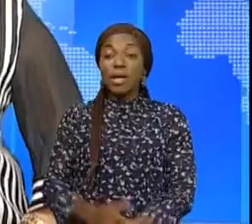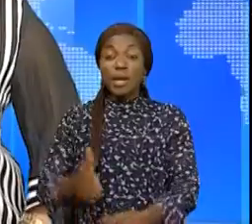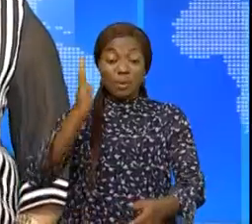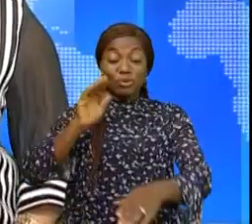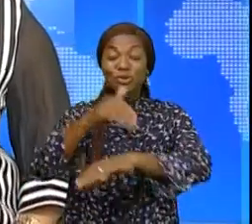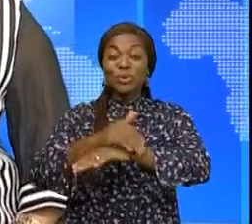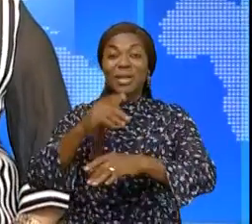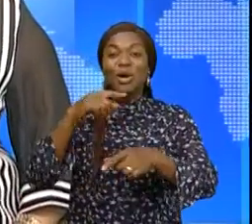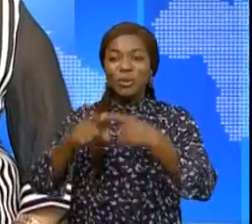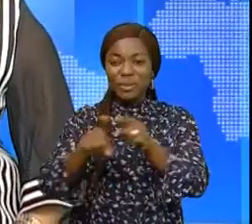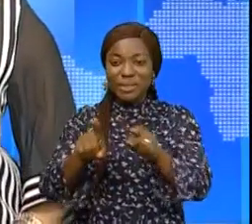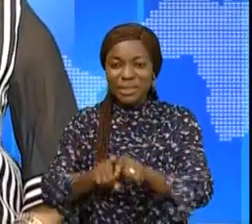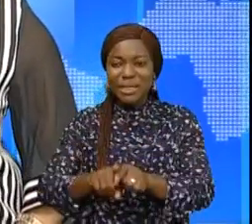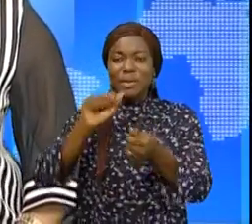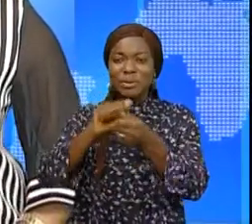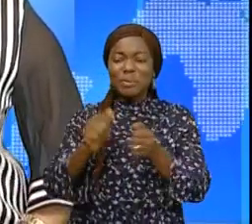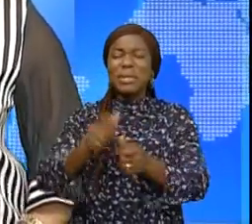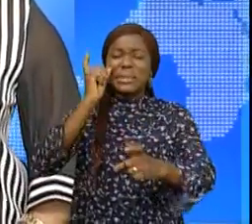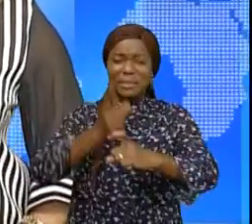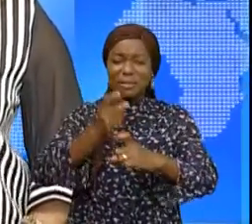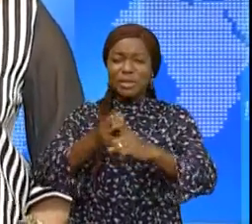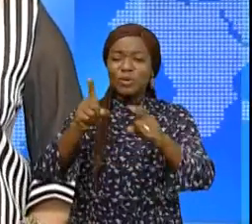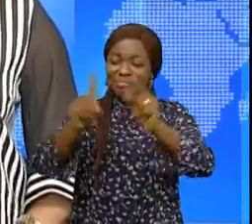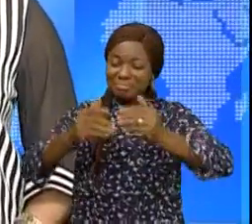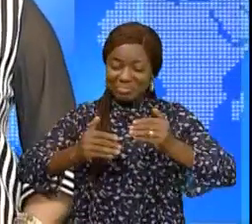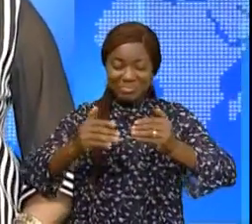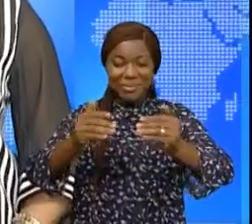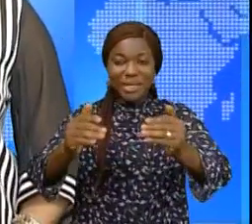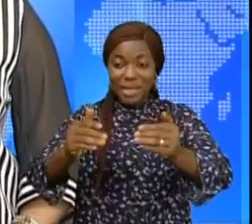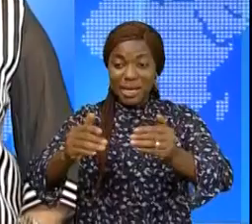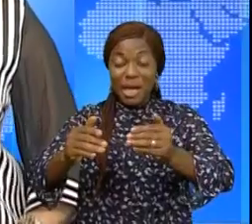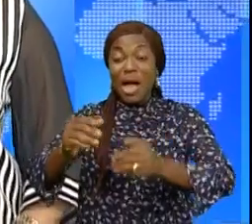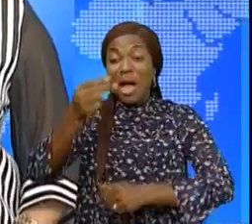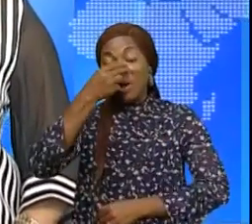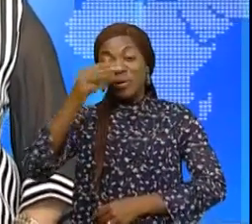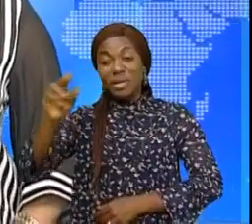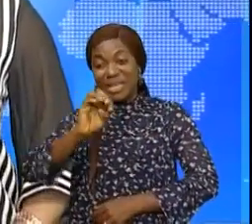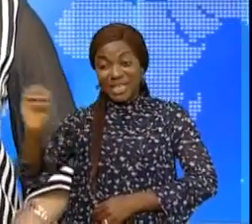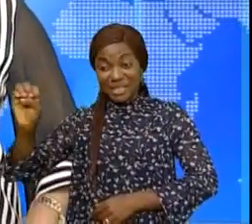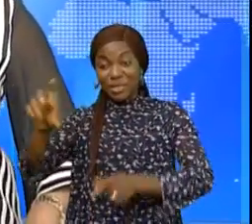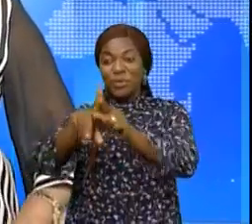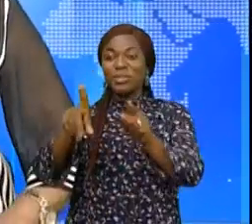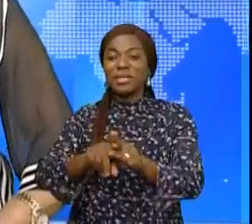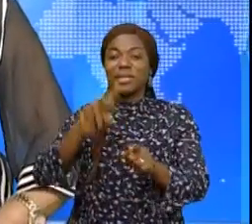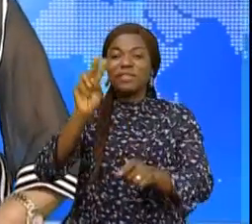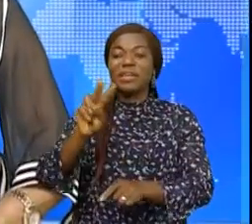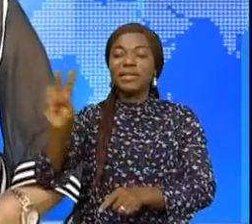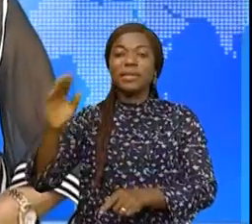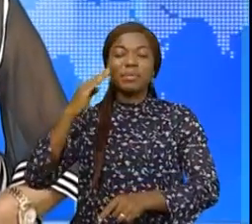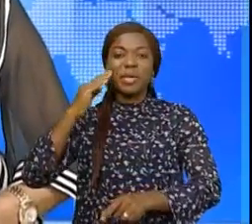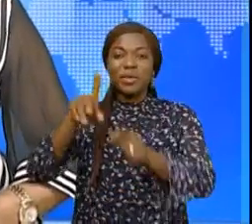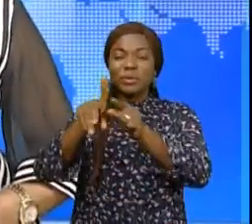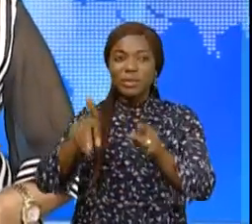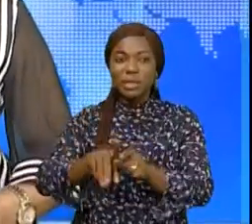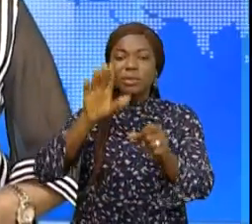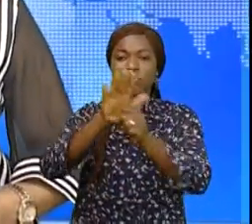Bonsoir. Les risques de dégâts et autres menaces s'est fait sentir à Goma depuis l'éruption volcanique du 22 mai dernier. Pour ça,